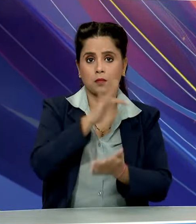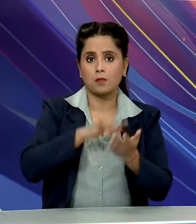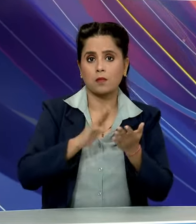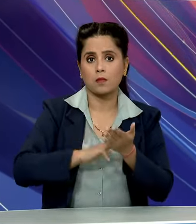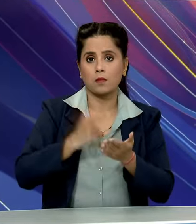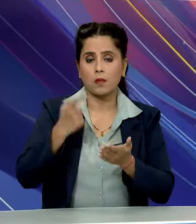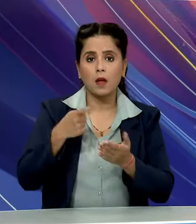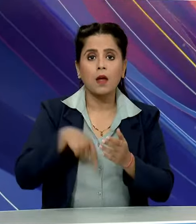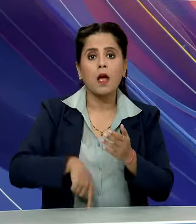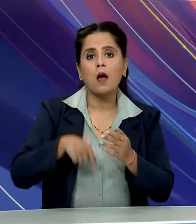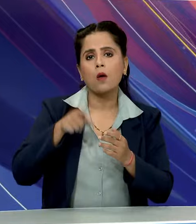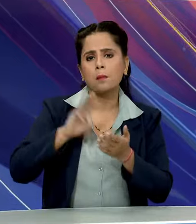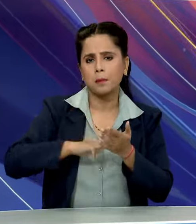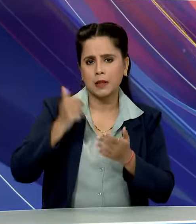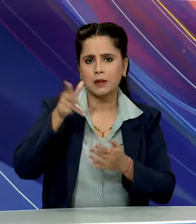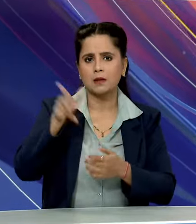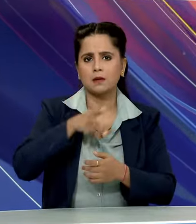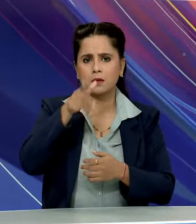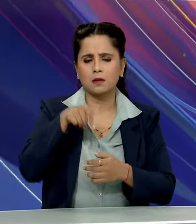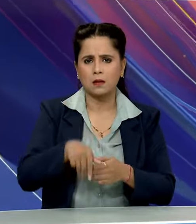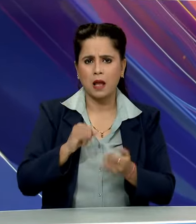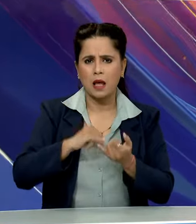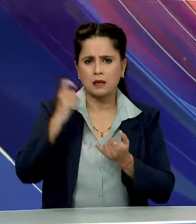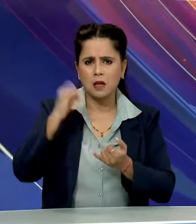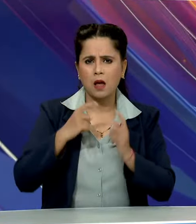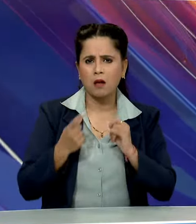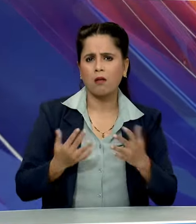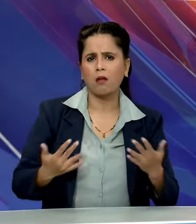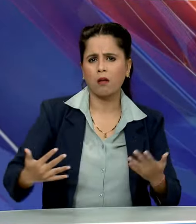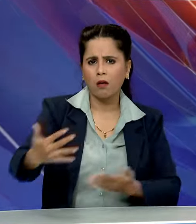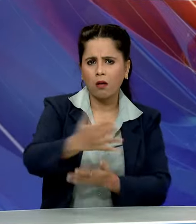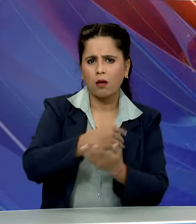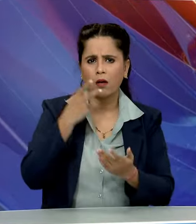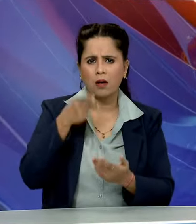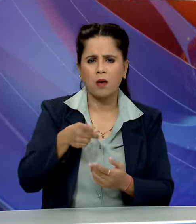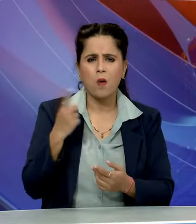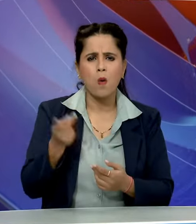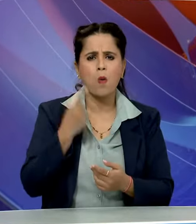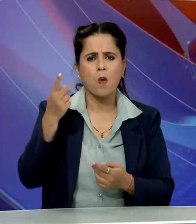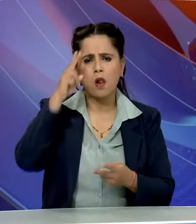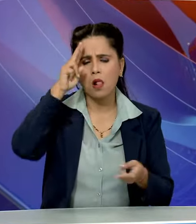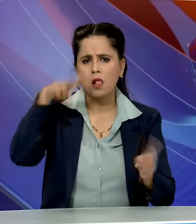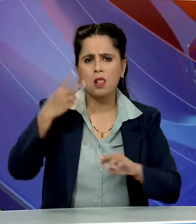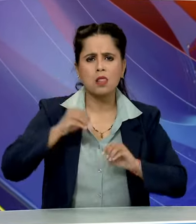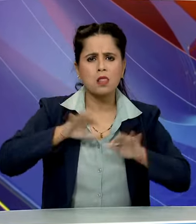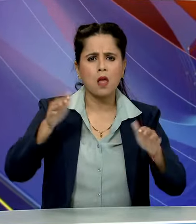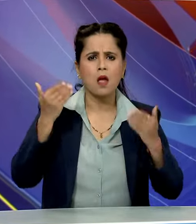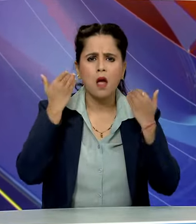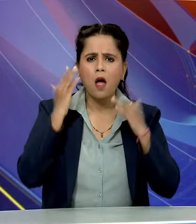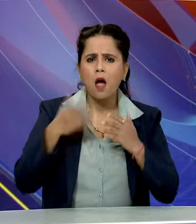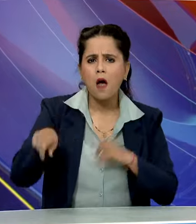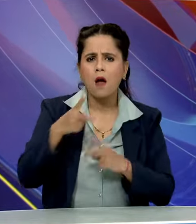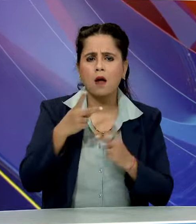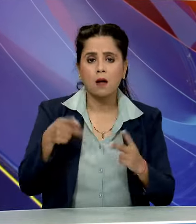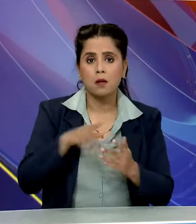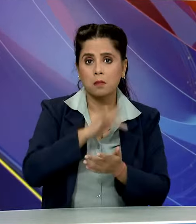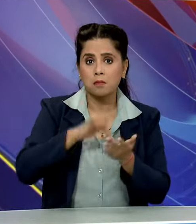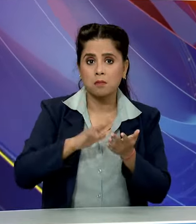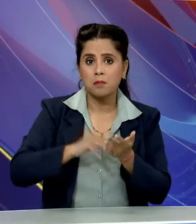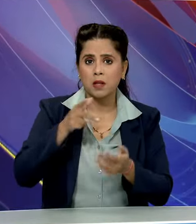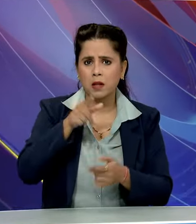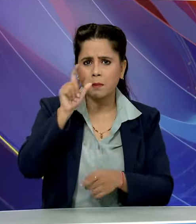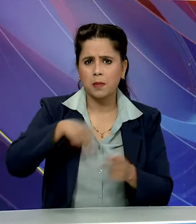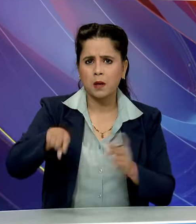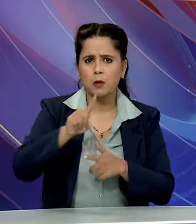मंत्री गिर्राज सिंग ने कहा है कि जातिगर्थ जन्गर्णा सिर्फ भ्रम फैलाने के लिए है केंद्रिय मंत्री ने कहा कि